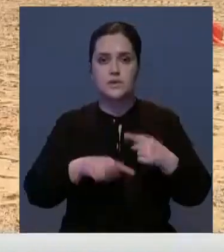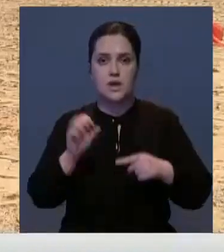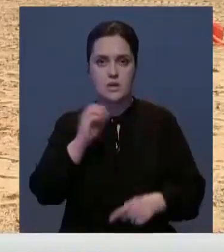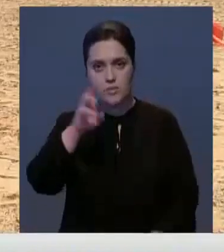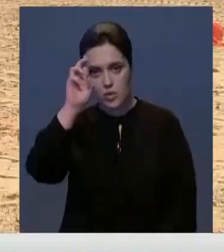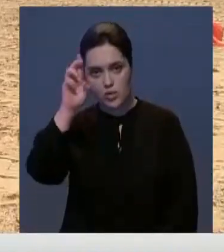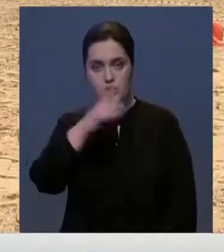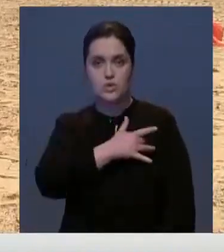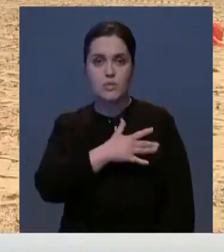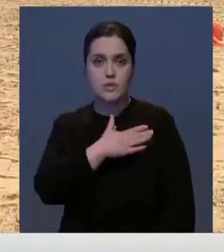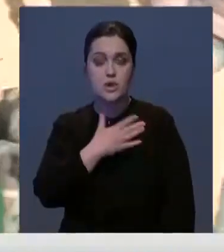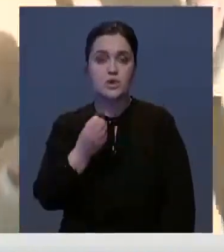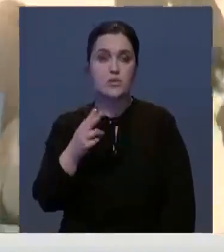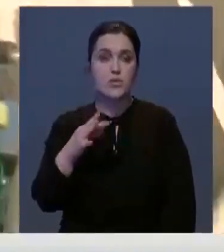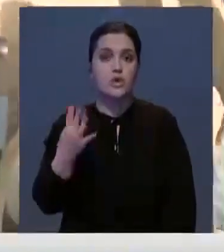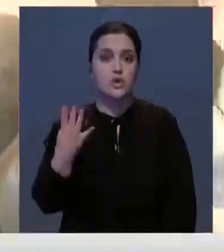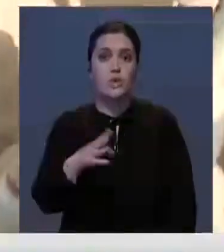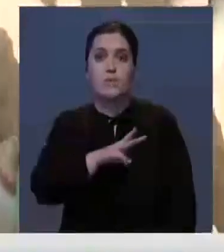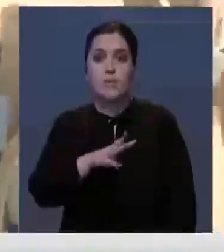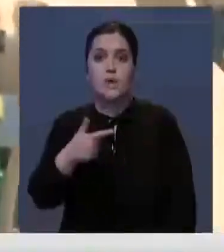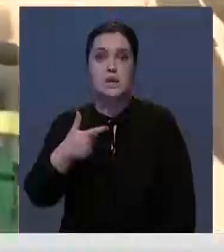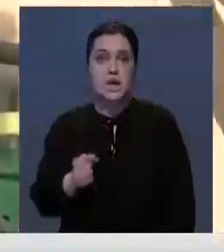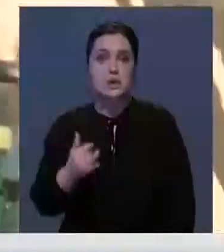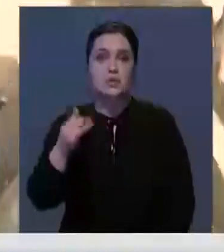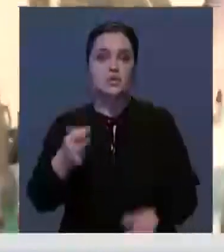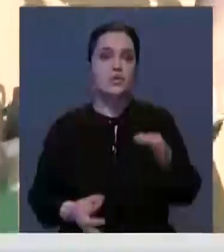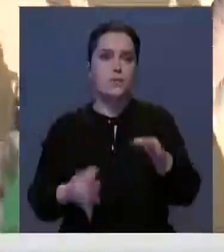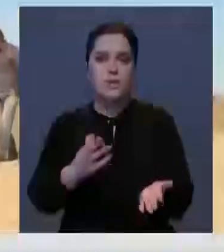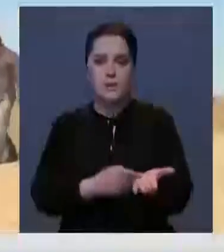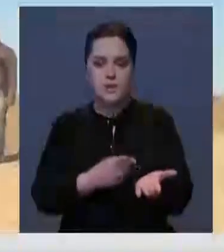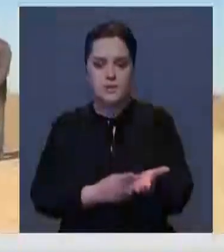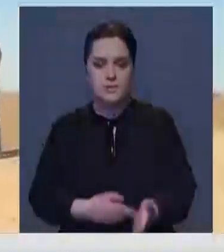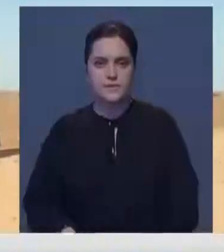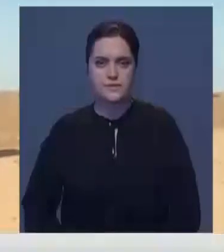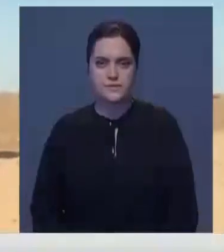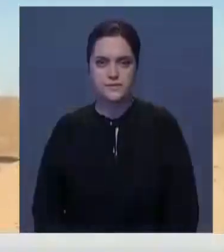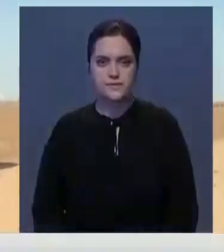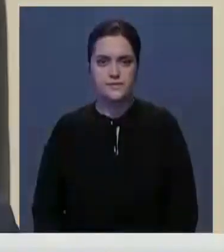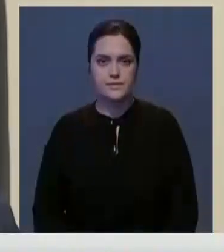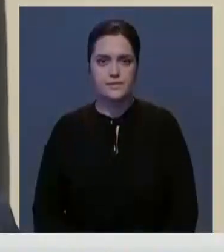возвращены в госсобственность. Еще по четырем миллионам гектаров идут судебные разбирательства.